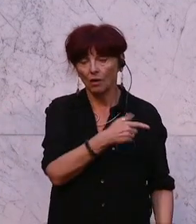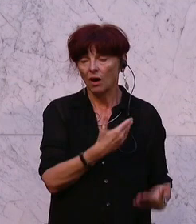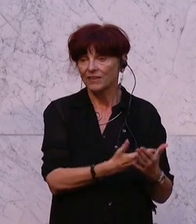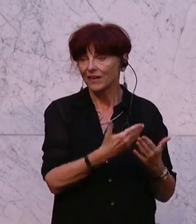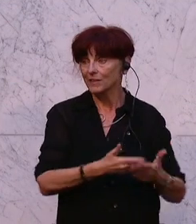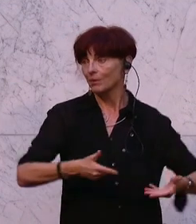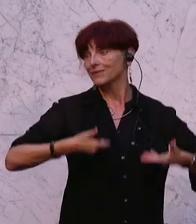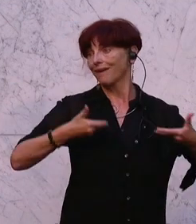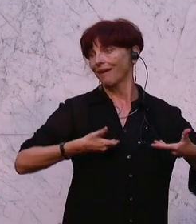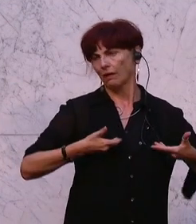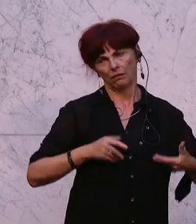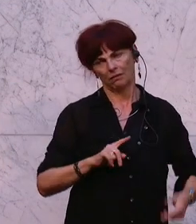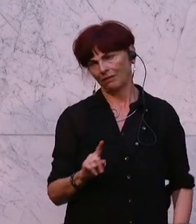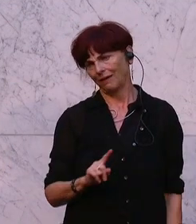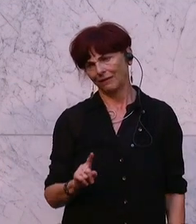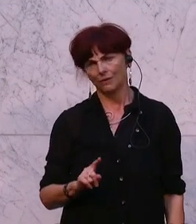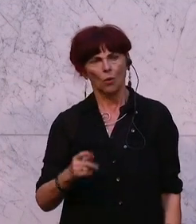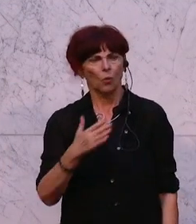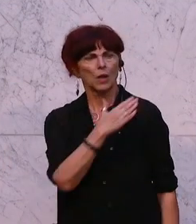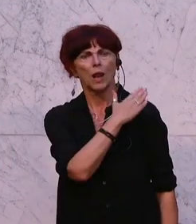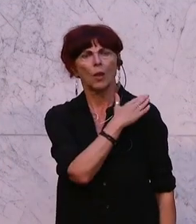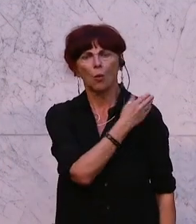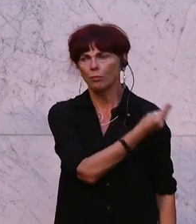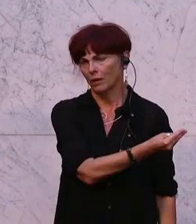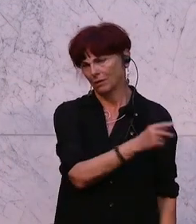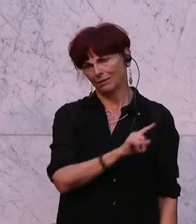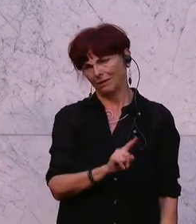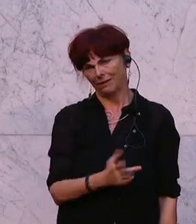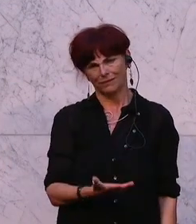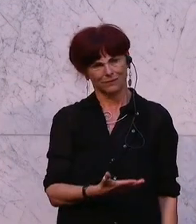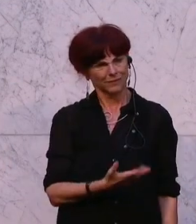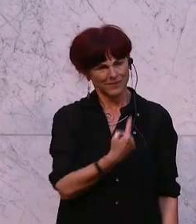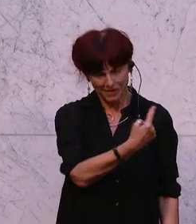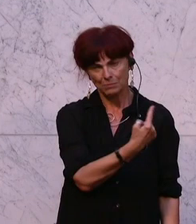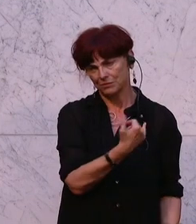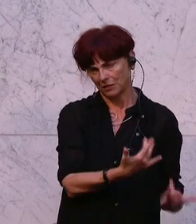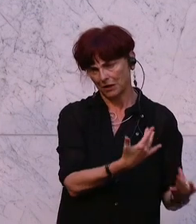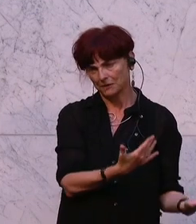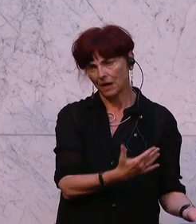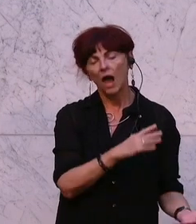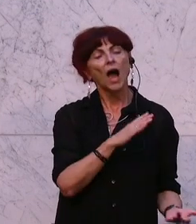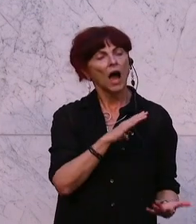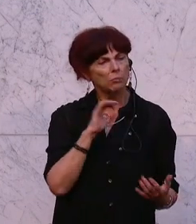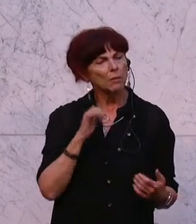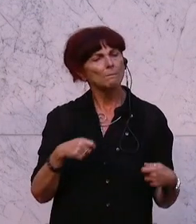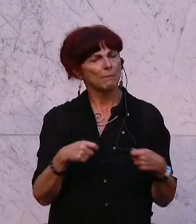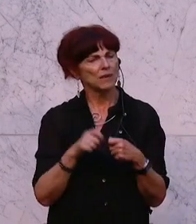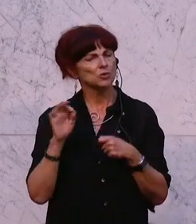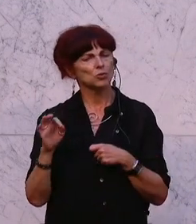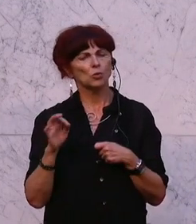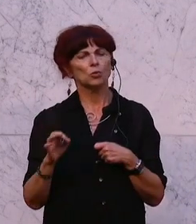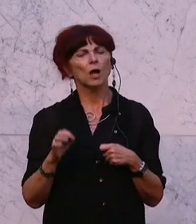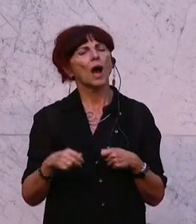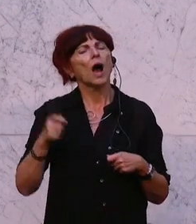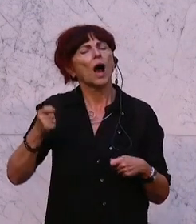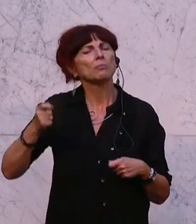Lobhudelei, wie wir es heute schon von den Regierungsfraktionen gehört haben. Und es passt auch sehr gut ins Bild, wenn sich ein Abgeordneter Hanger von der ÖVP hierher